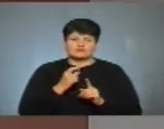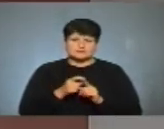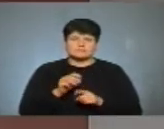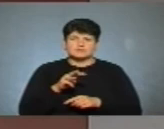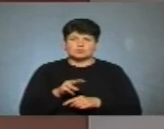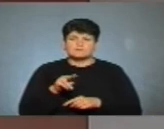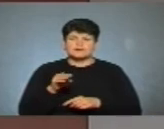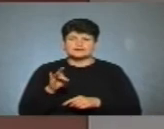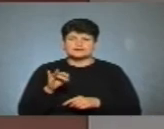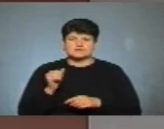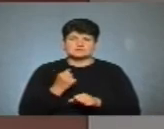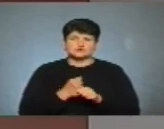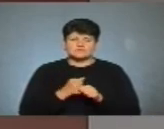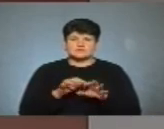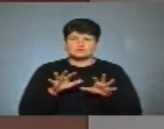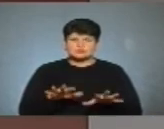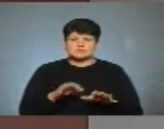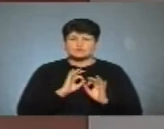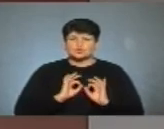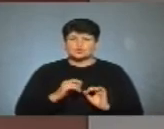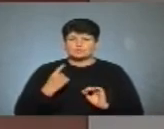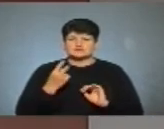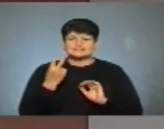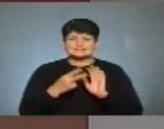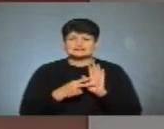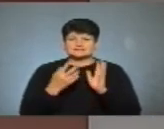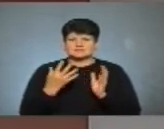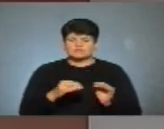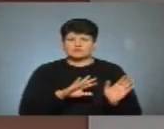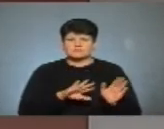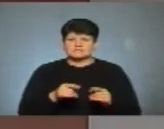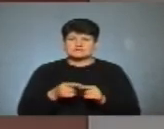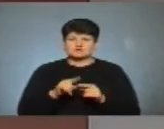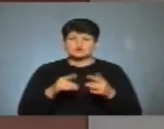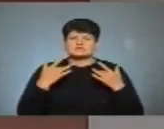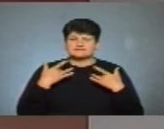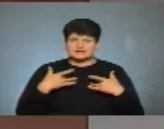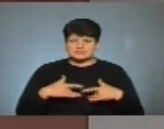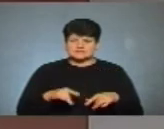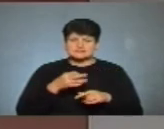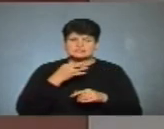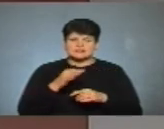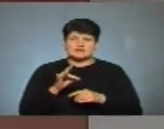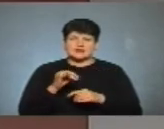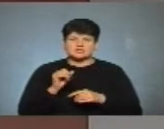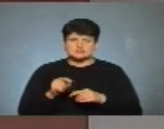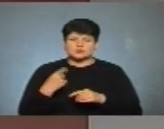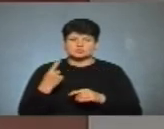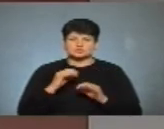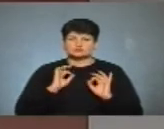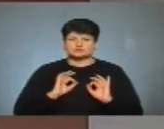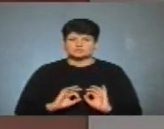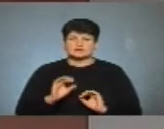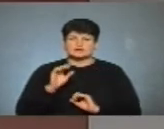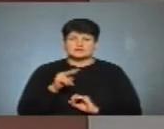Микола Петришин пропрацював на посаді прокурора області сім днів. Після цього звільнився. Про це повідомила речниця обласної прокуратури